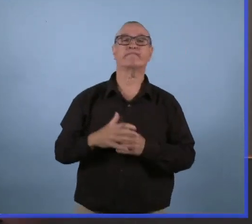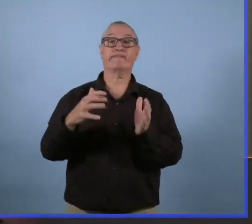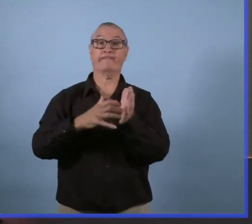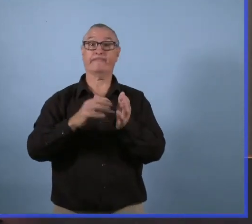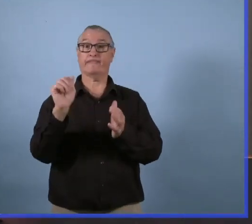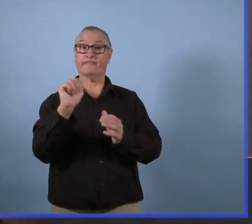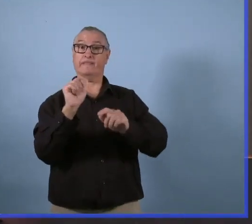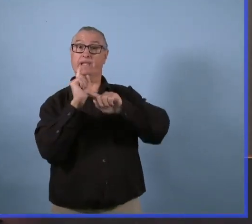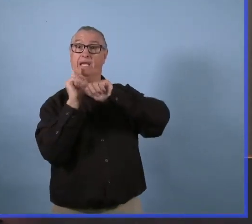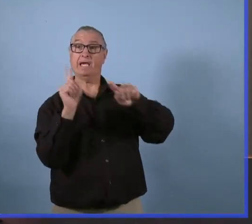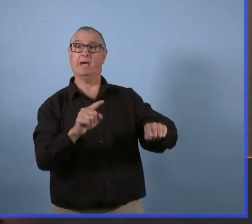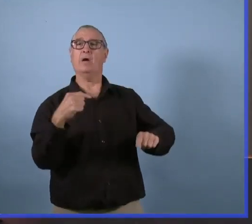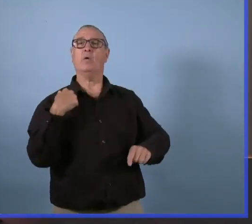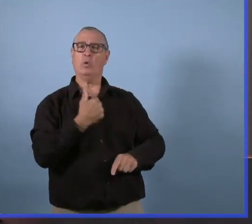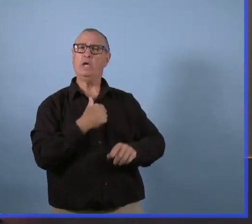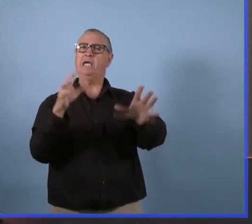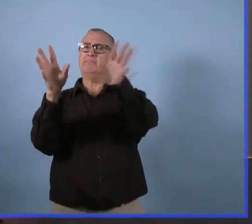actifs.